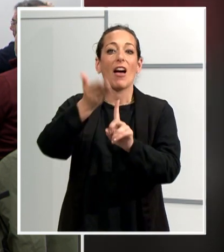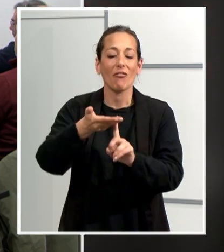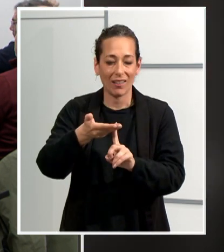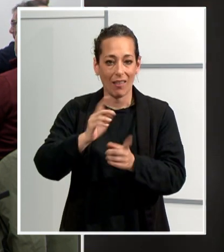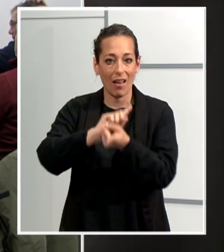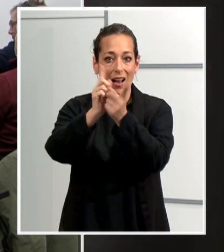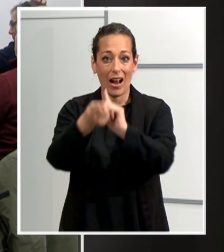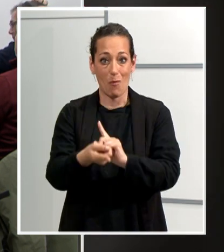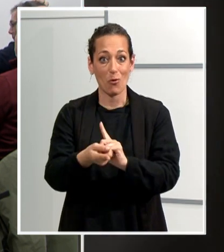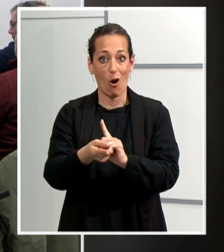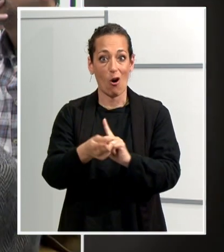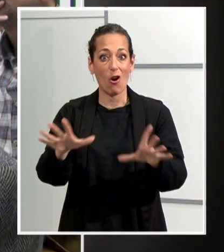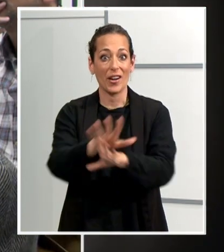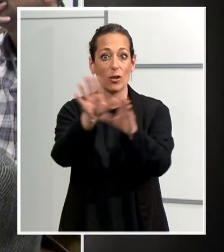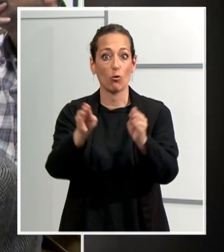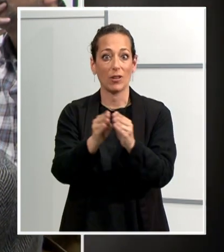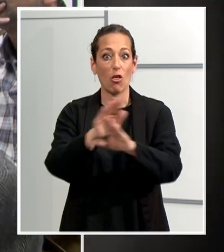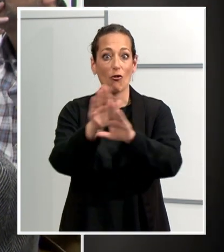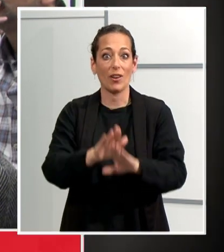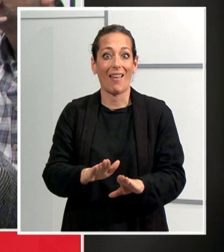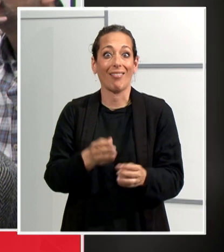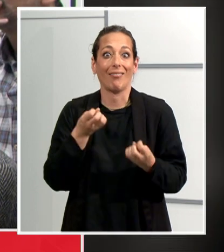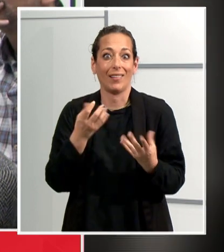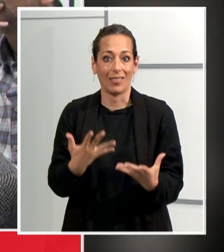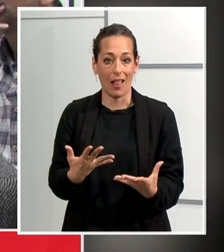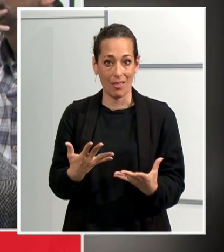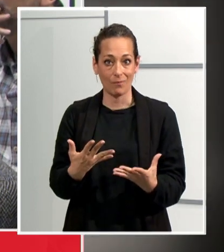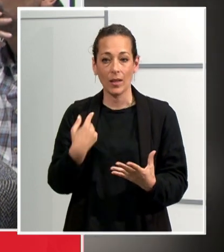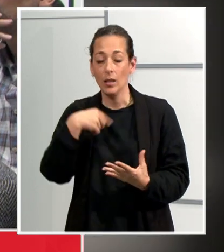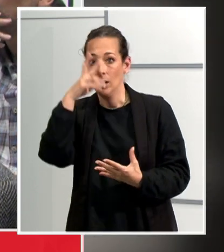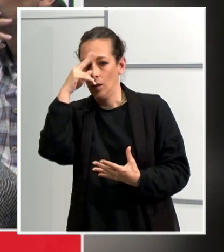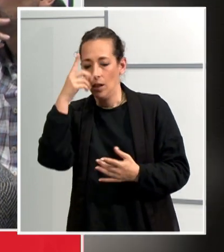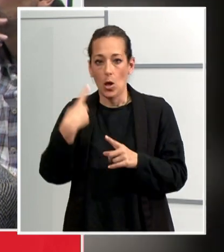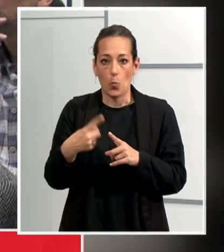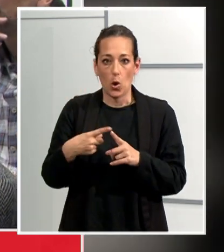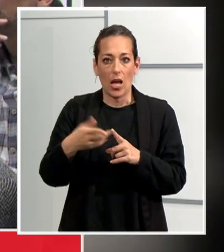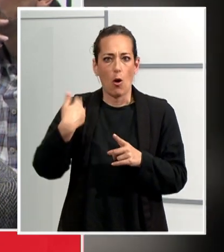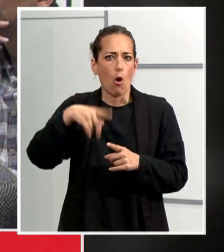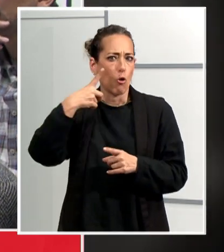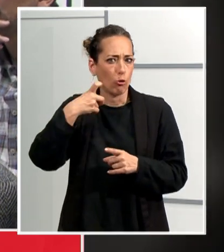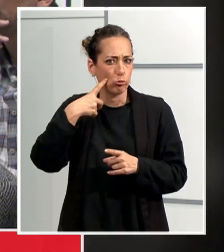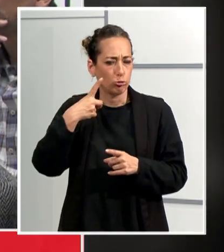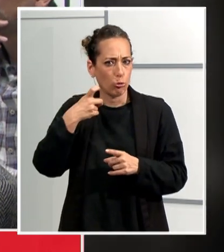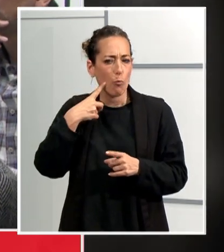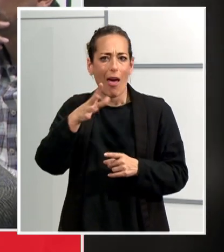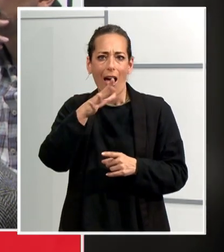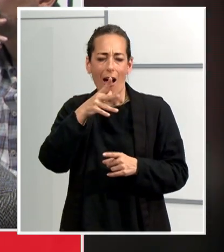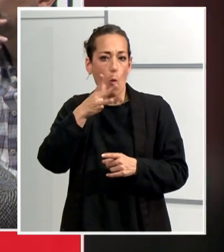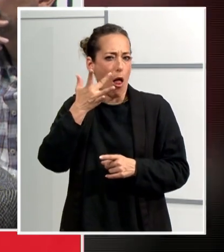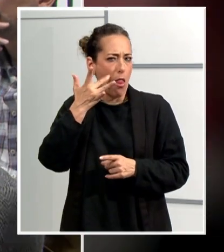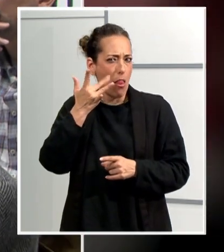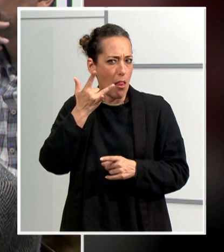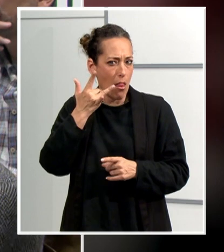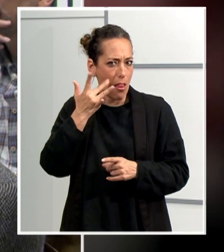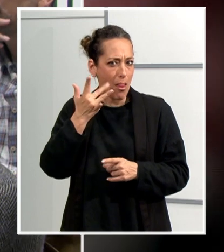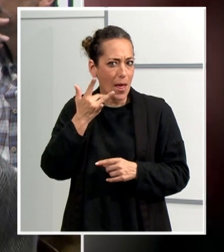I preocupa que després dels productes, acostumats a fer-nos amb aigua molt neta, diguéssim, la